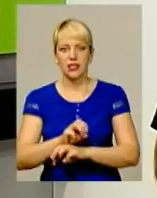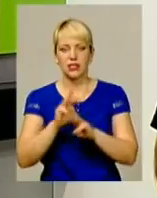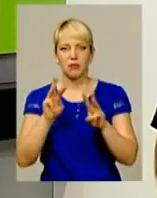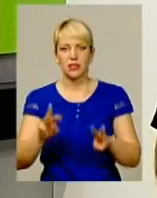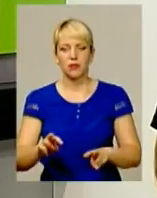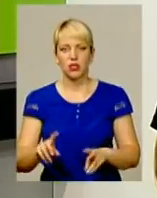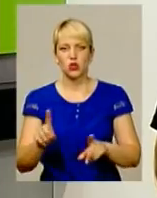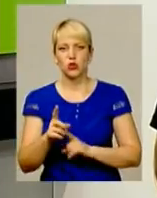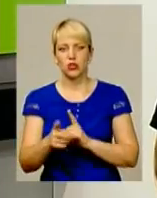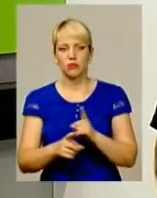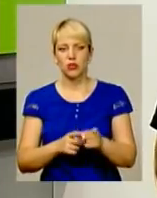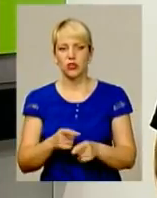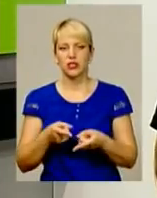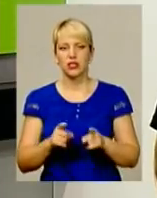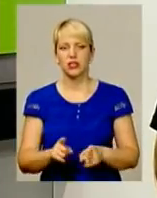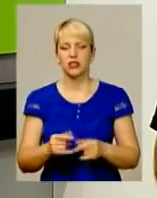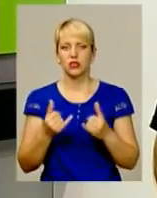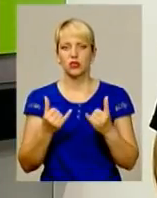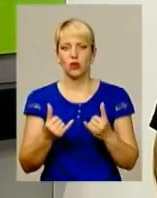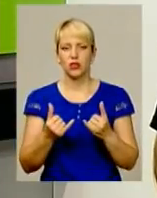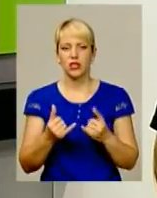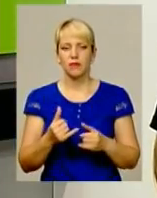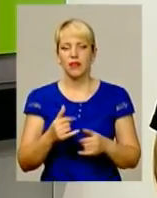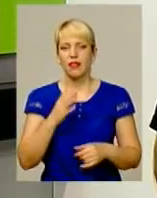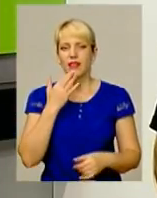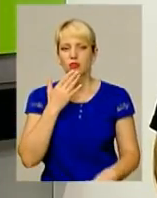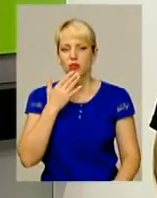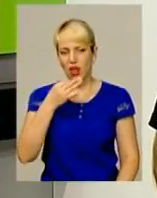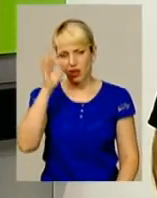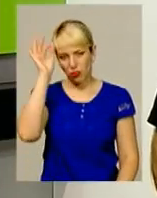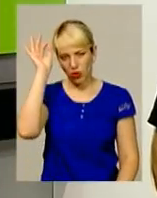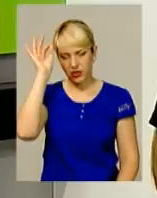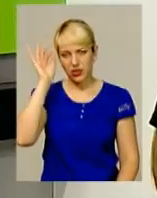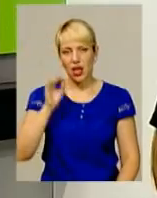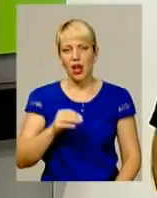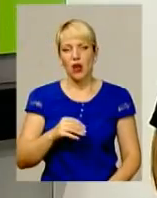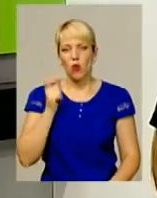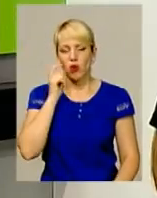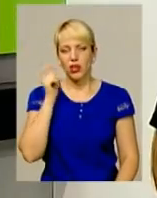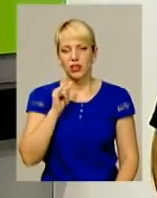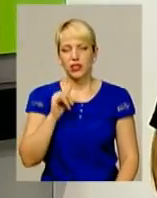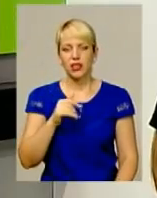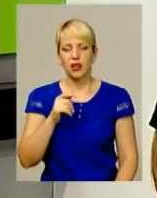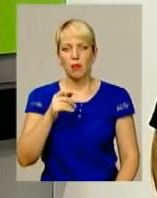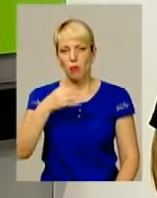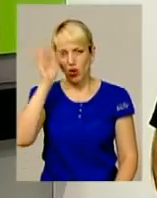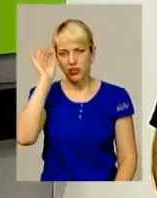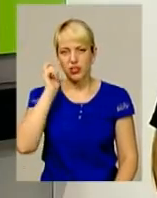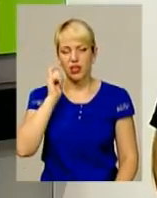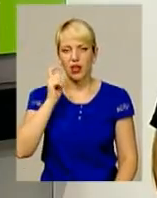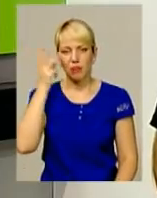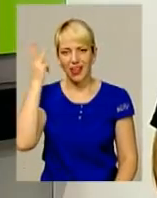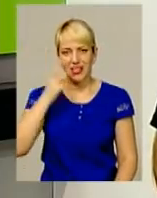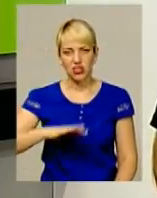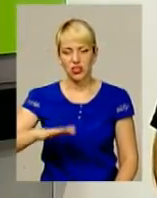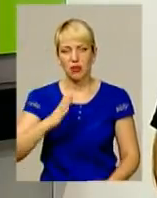Що змінилося? Дійсно, сьогодні Національна поліція України і поліція Хмельниччини мають нове